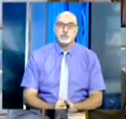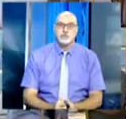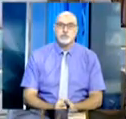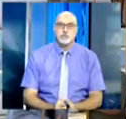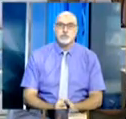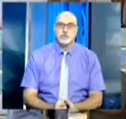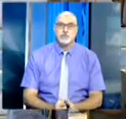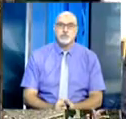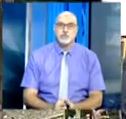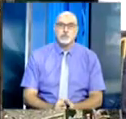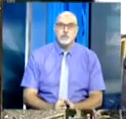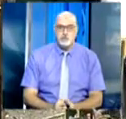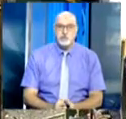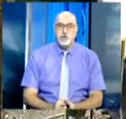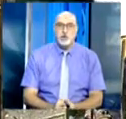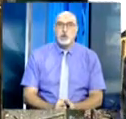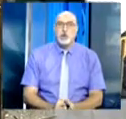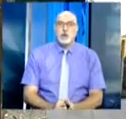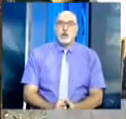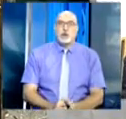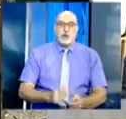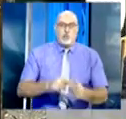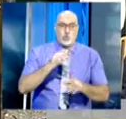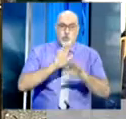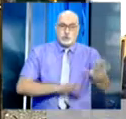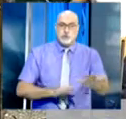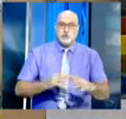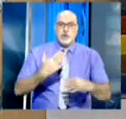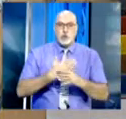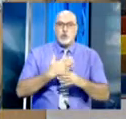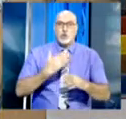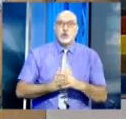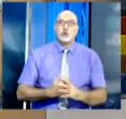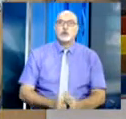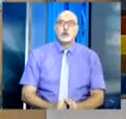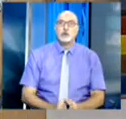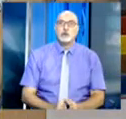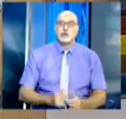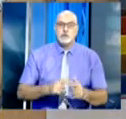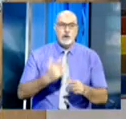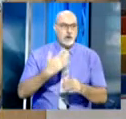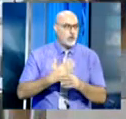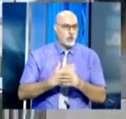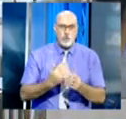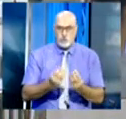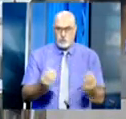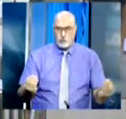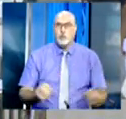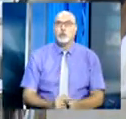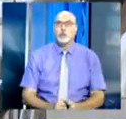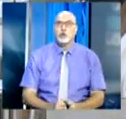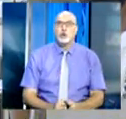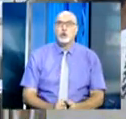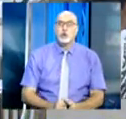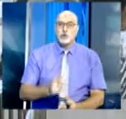غرس القيم وتلقين النشء للمحافظة على البيئة تجلى في تنظيف المدرسة الابتدائية التي قام بها